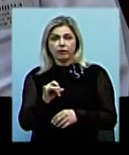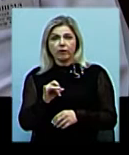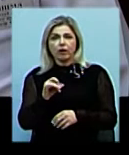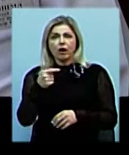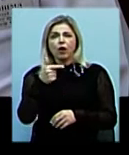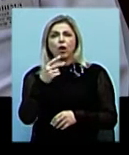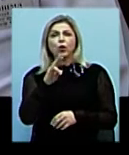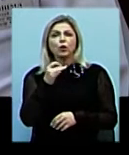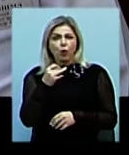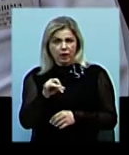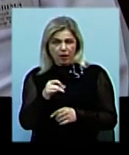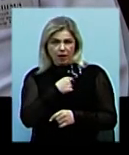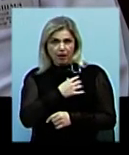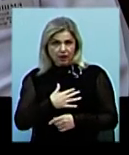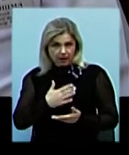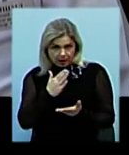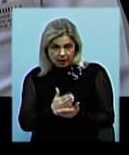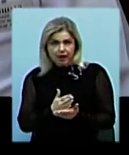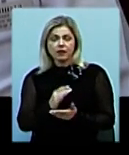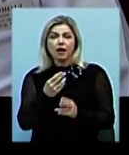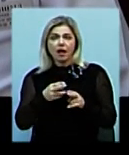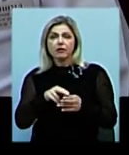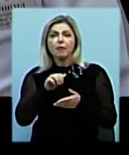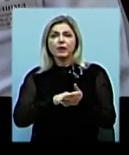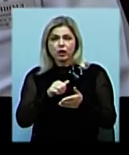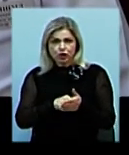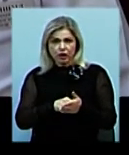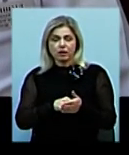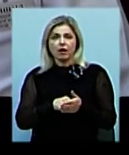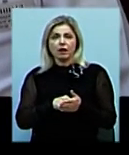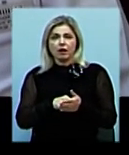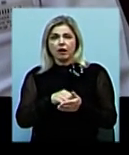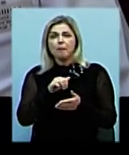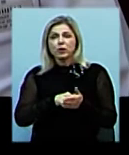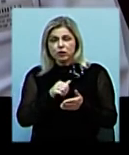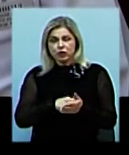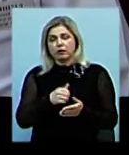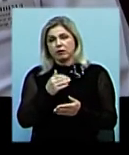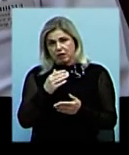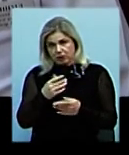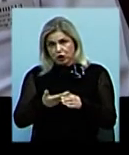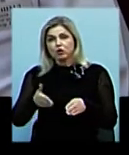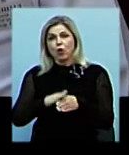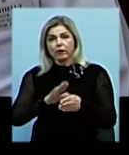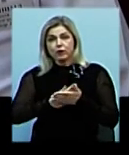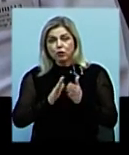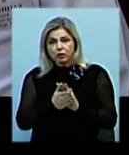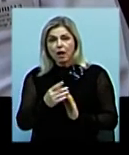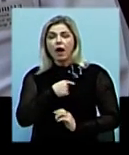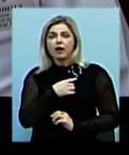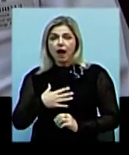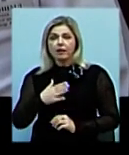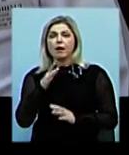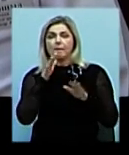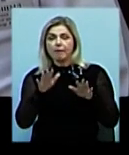гнійно-пневмотороксу, що послугувало причиною зупинки дренажної системи плевральної порожнини. Поранення, що були в області шиї